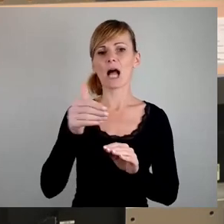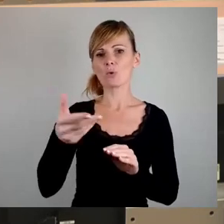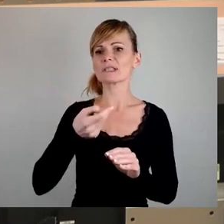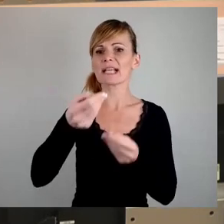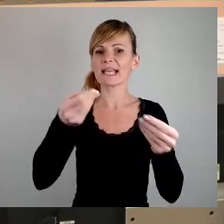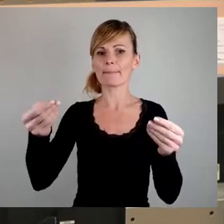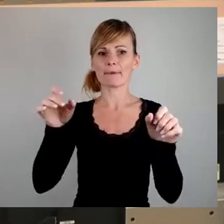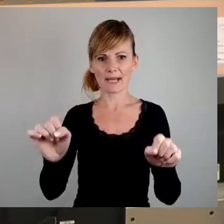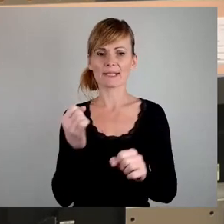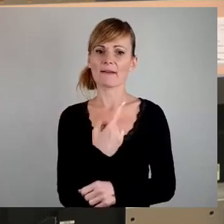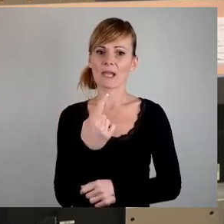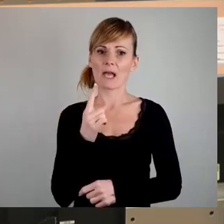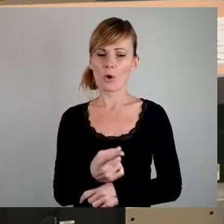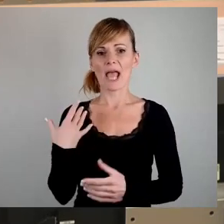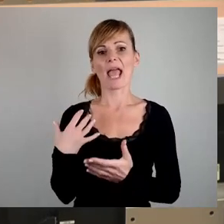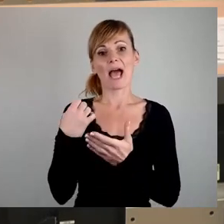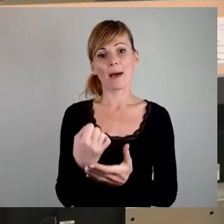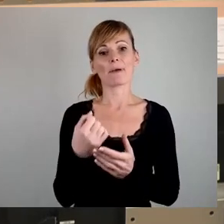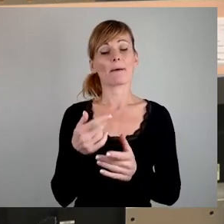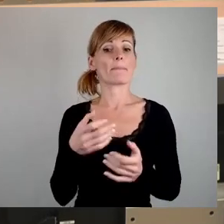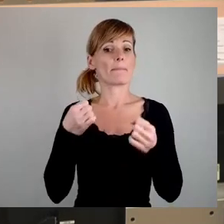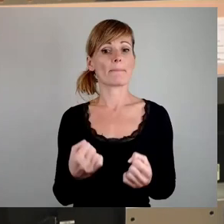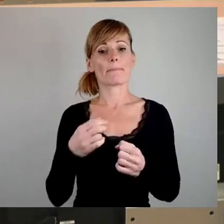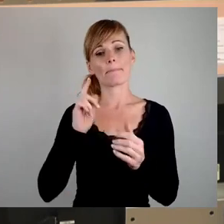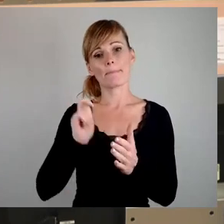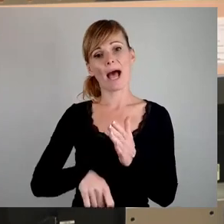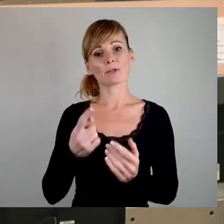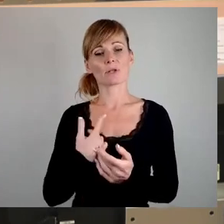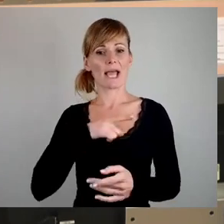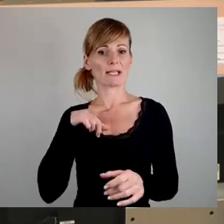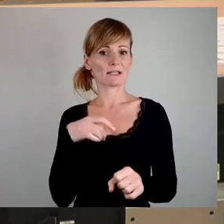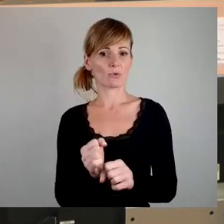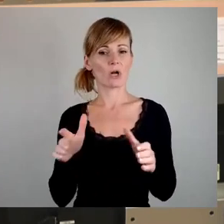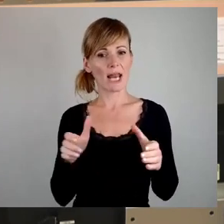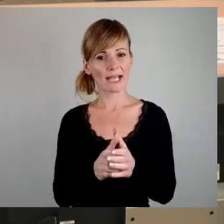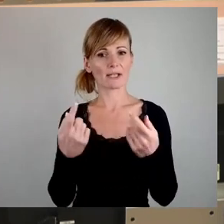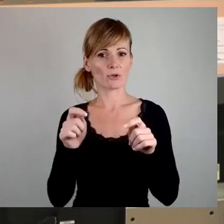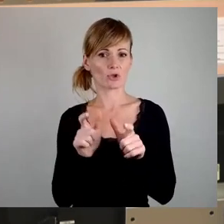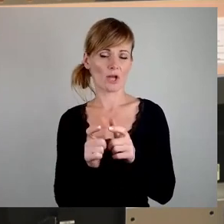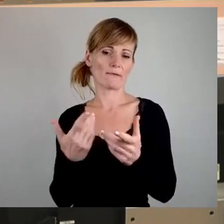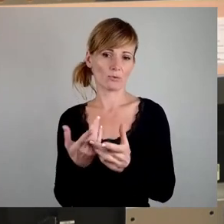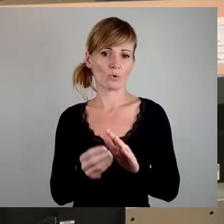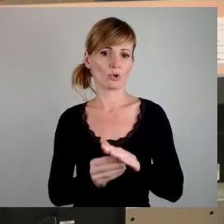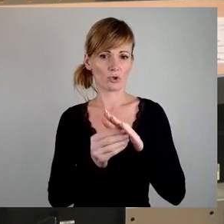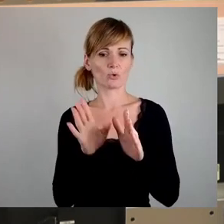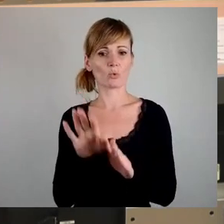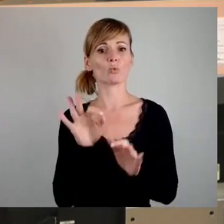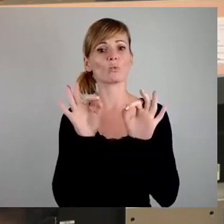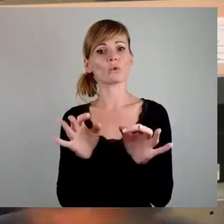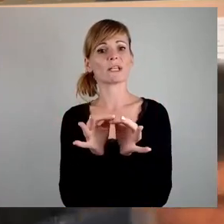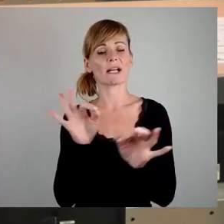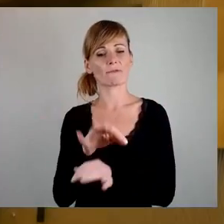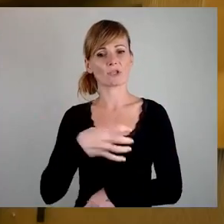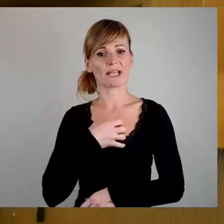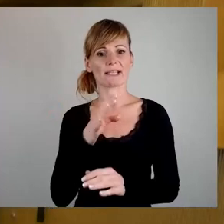dafür, Erdpacht oder eben in Eigentum, Baugemeinschaften oder Kleinstgenossenschaften zu unterstützen. Insofern ein guter Tag für Dresden. Vielen Dank für Ihre Aufmerksamkeit.